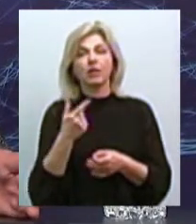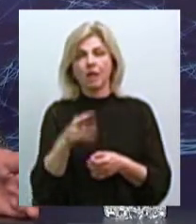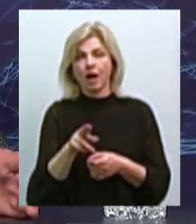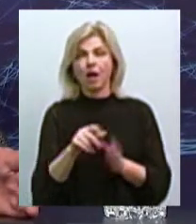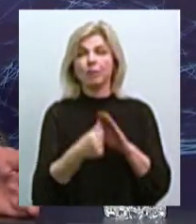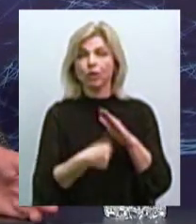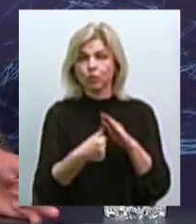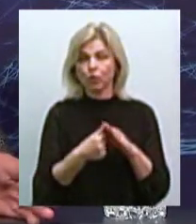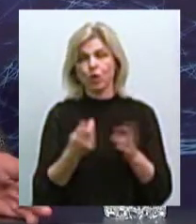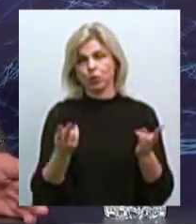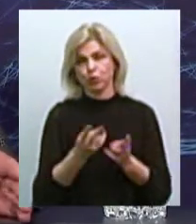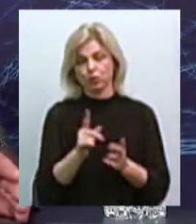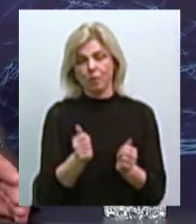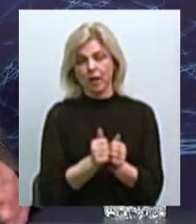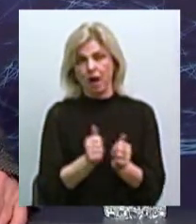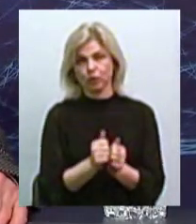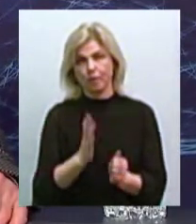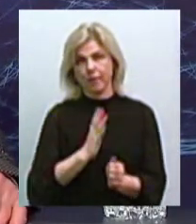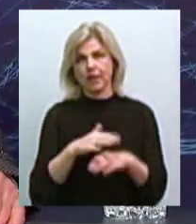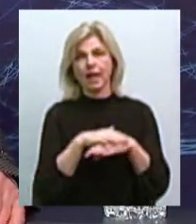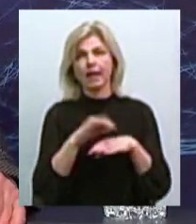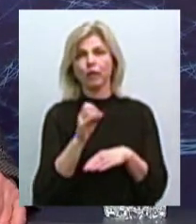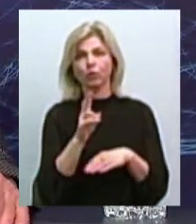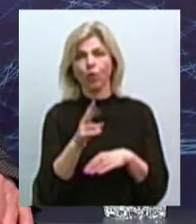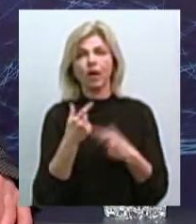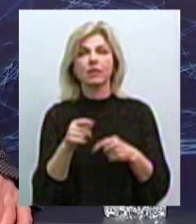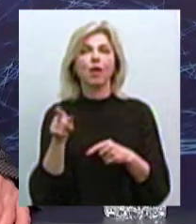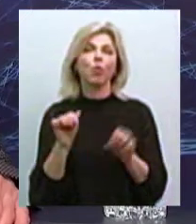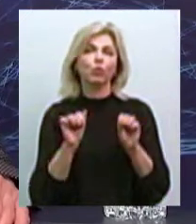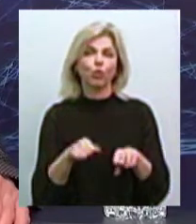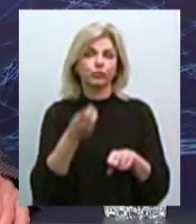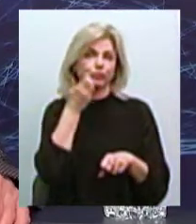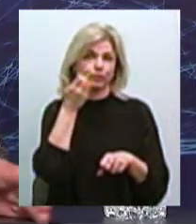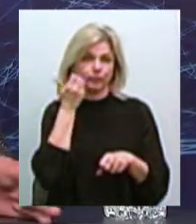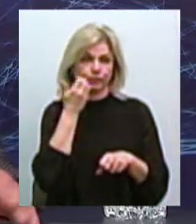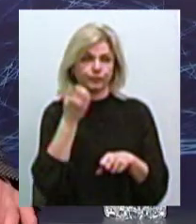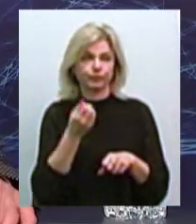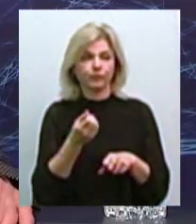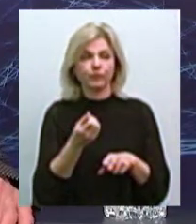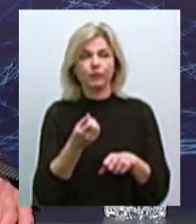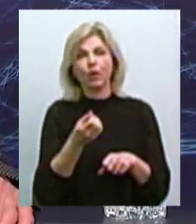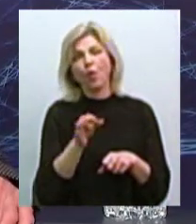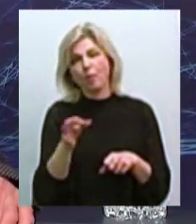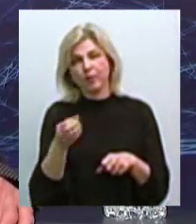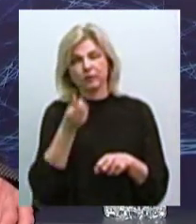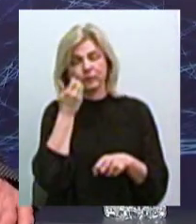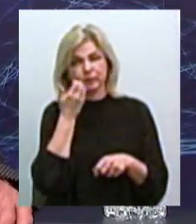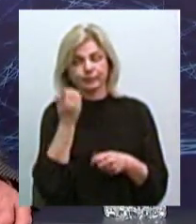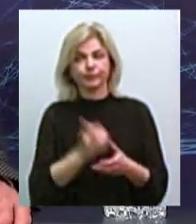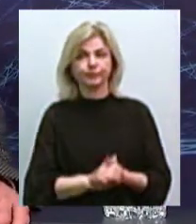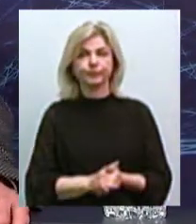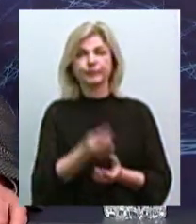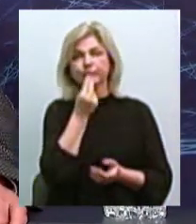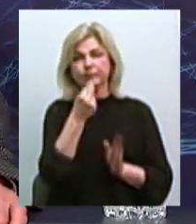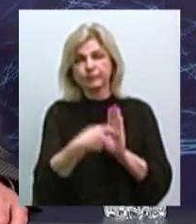потрібно, щоб десь біля нього був ринок, де він б міг якось десь копійку заробити, прохарчуватися.